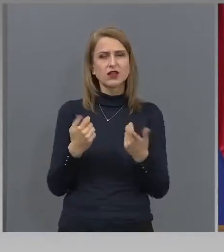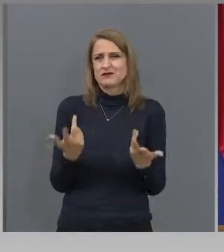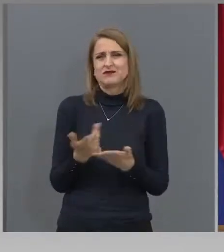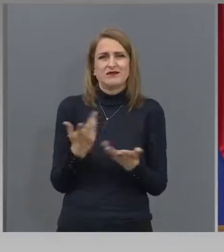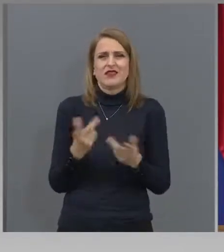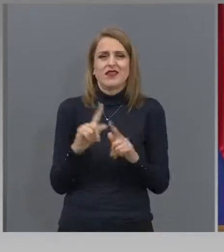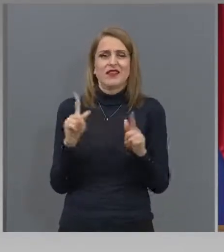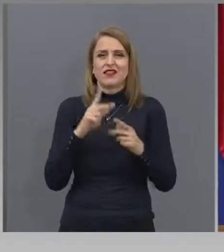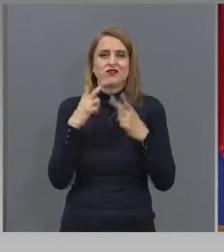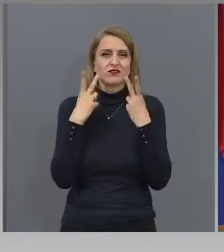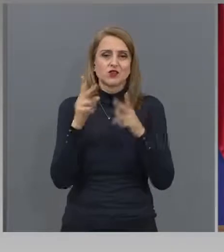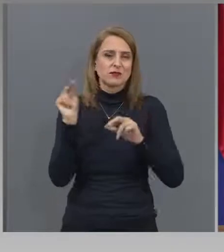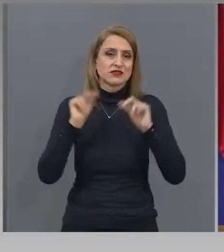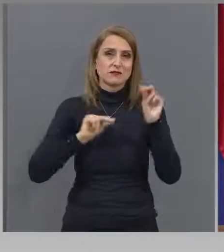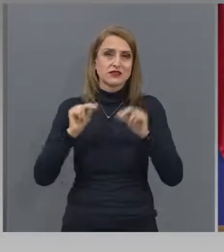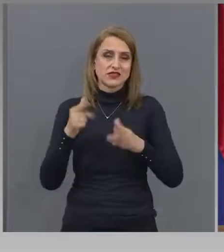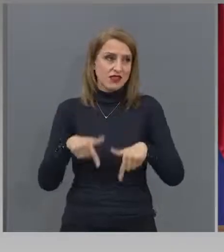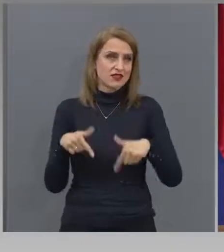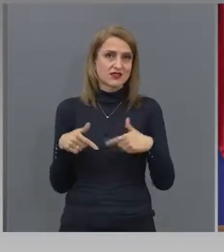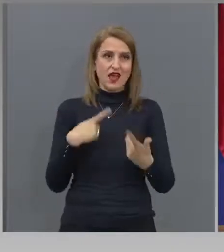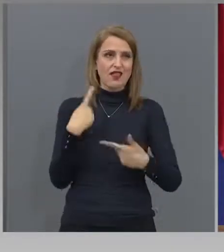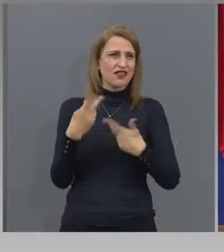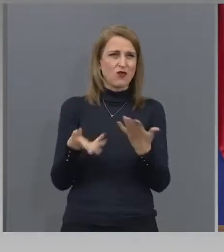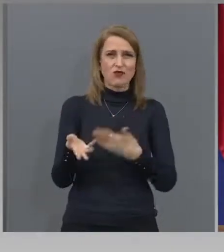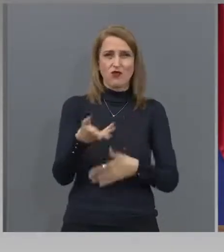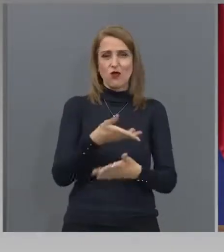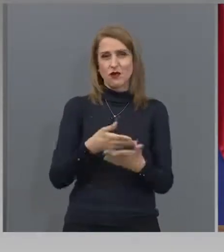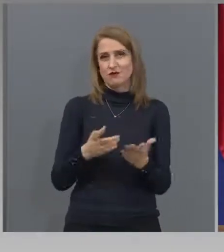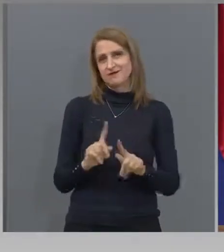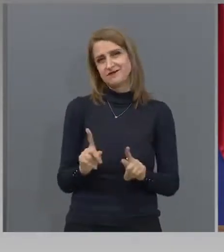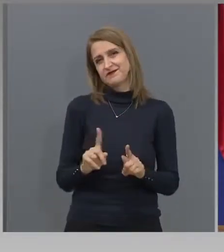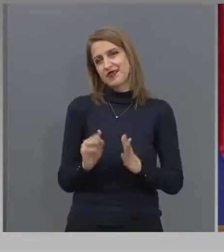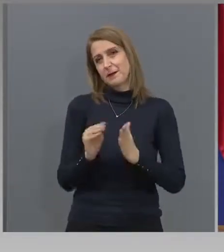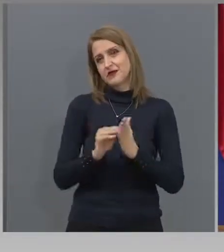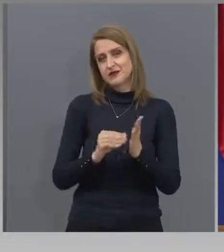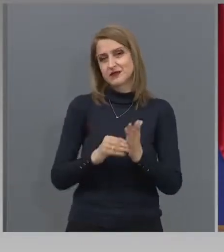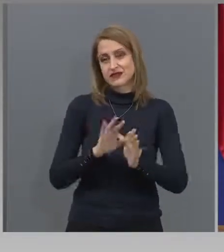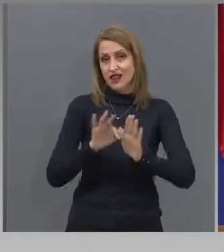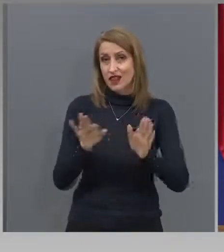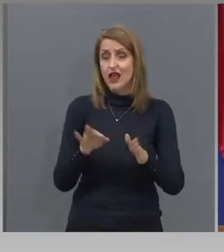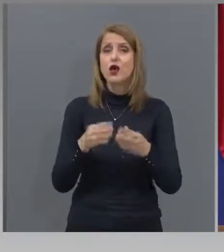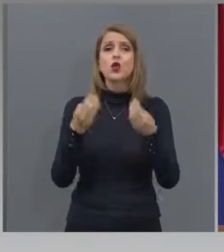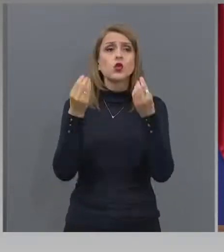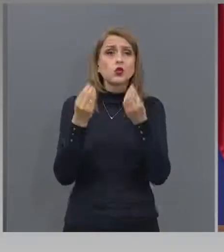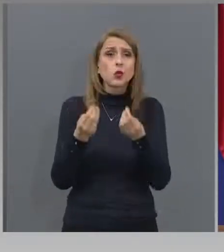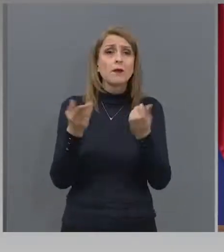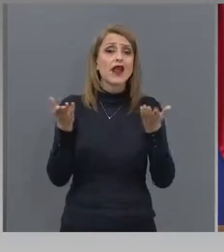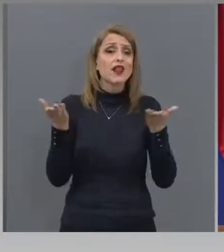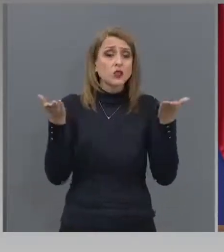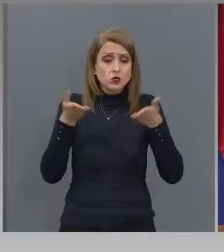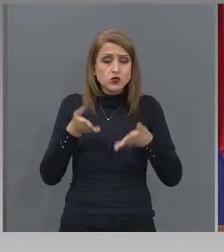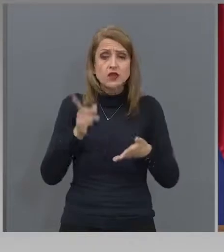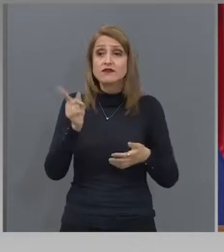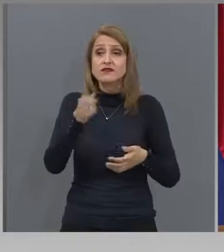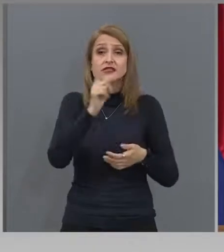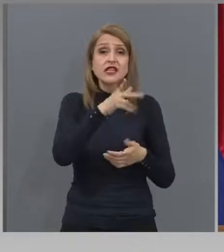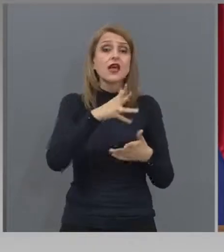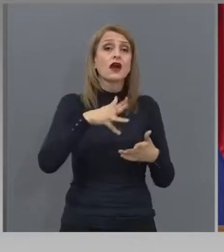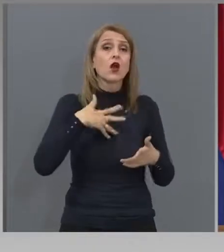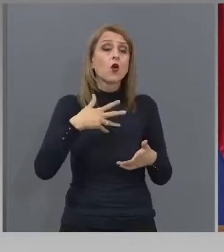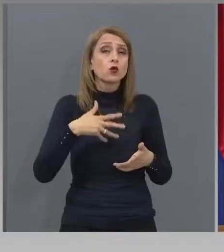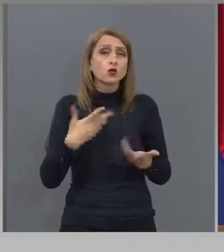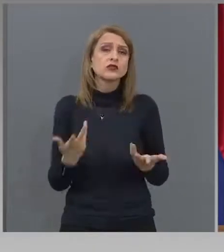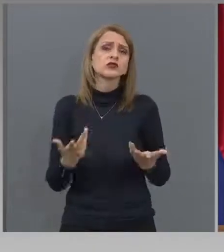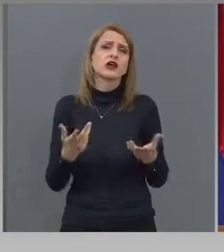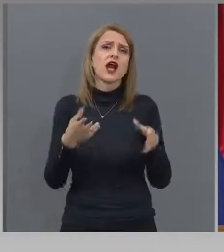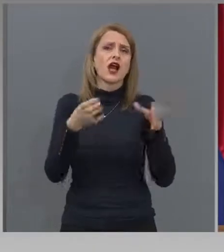това не е тема днеска. Те като добре дошли са всеки, който искал и фен клуб, и